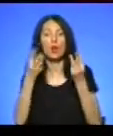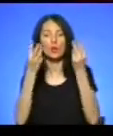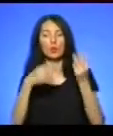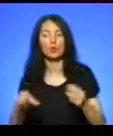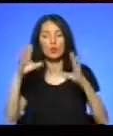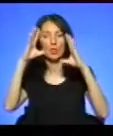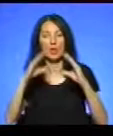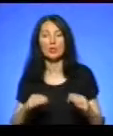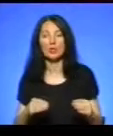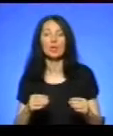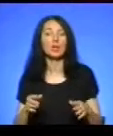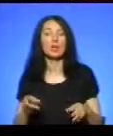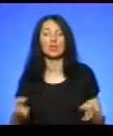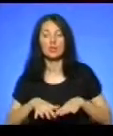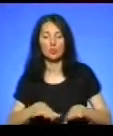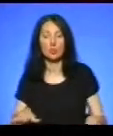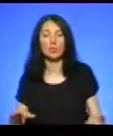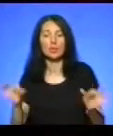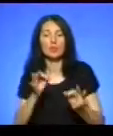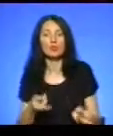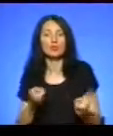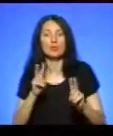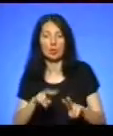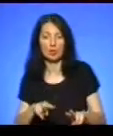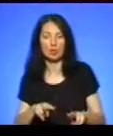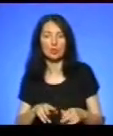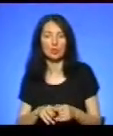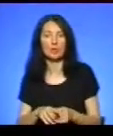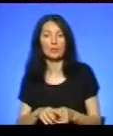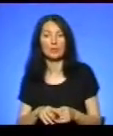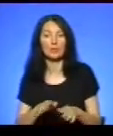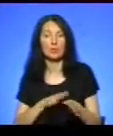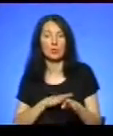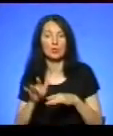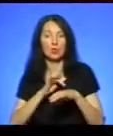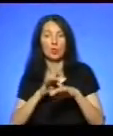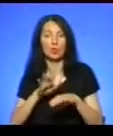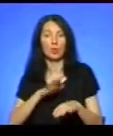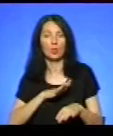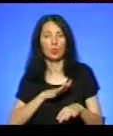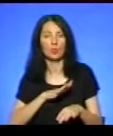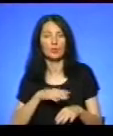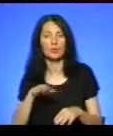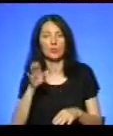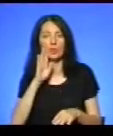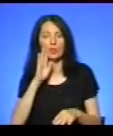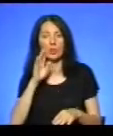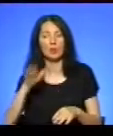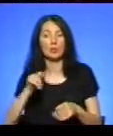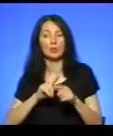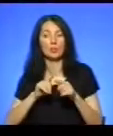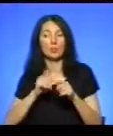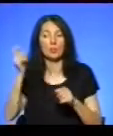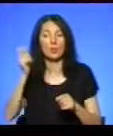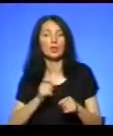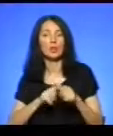лишилися самі рубчики від плаття. І тут вона відбігла і так потім приїхала, скоро її забрала. І